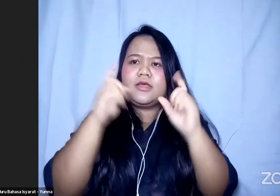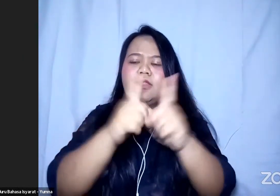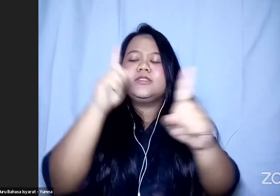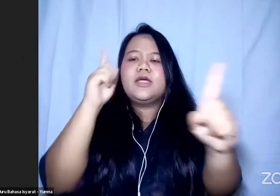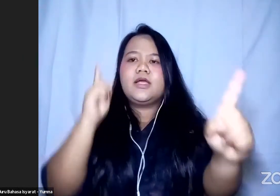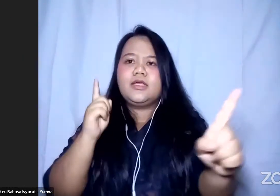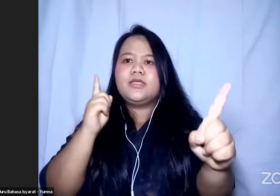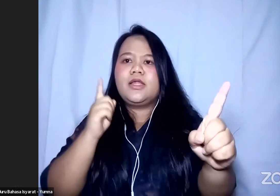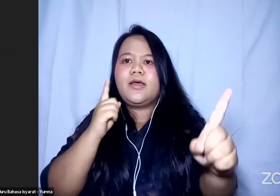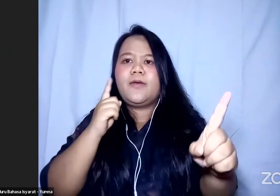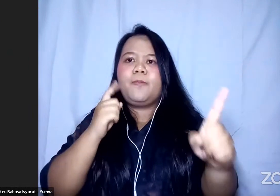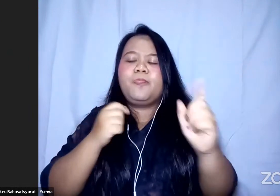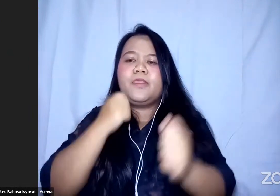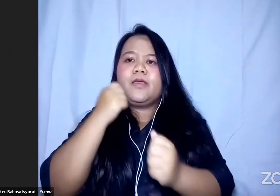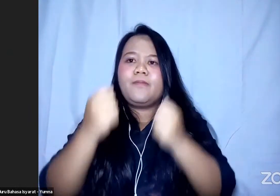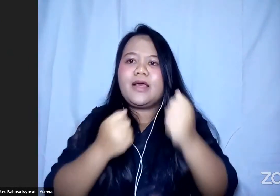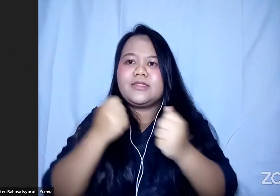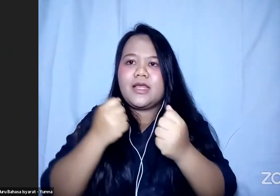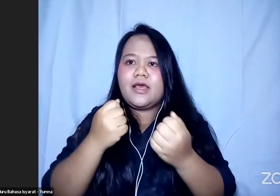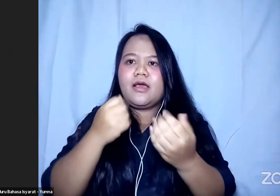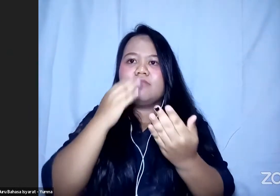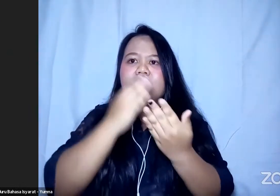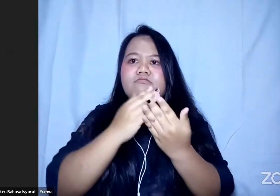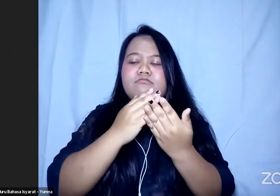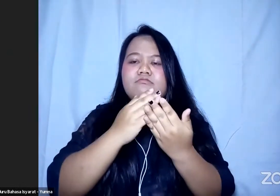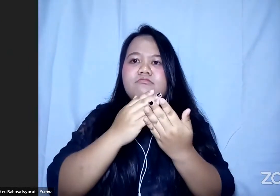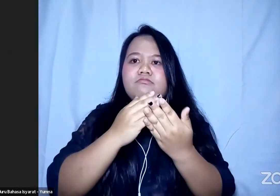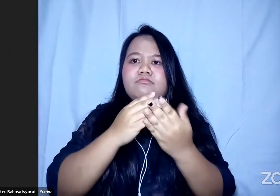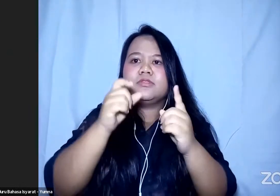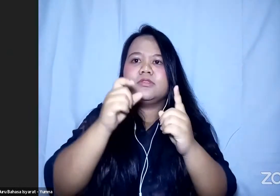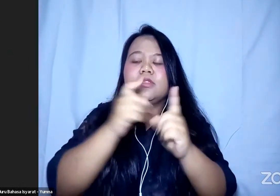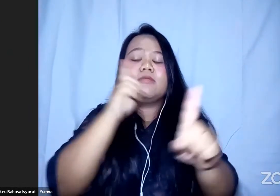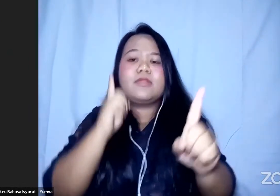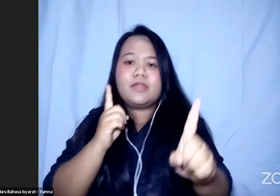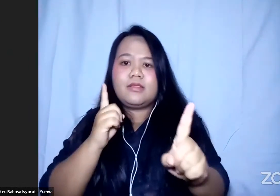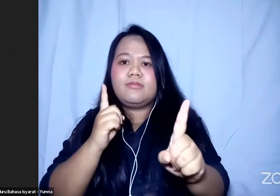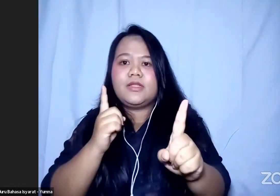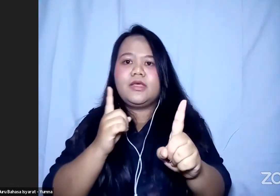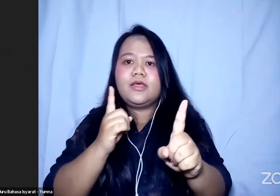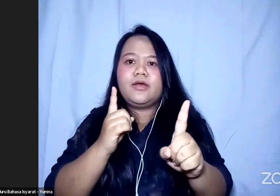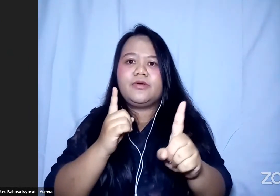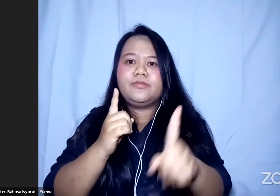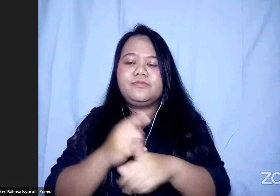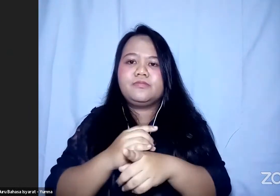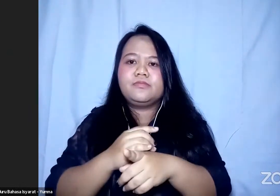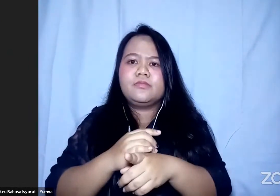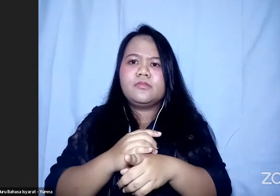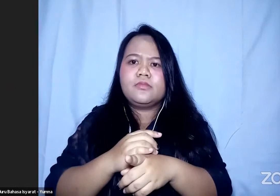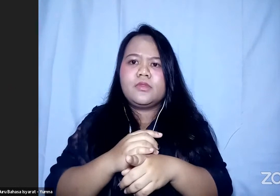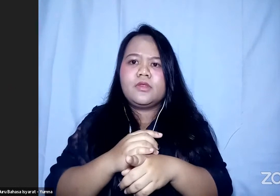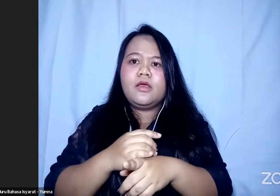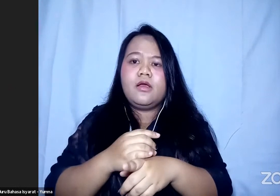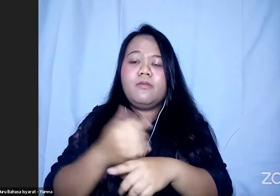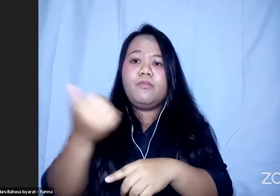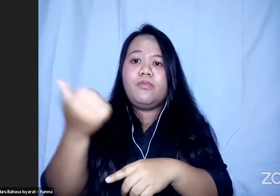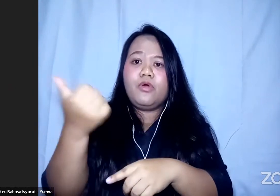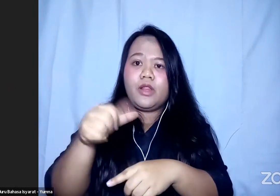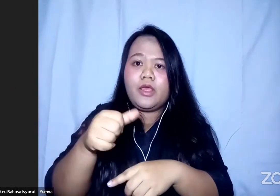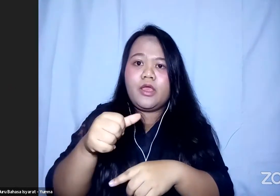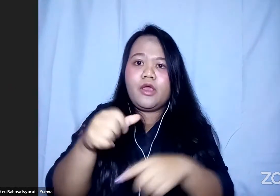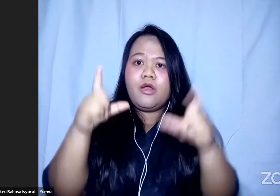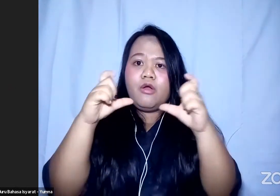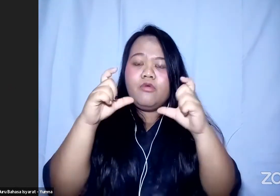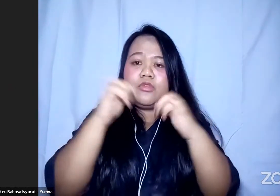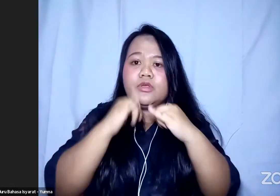Melaksanakan 3M Terima Kasih Banyak Kita Mungkin Ijin Bolehkah Berfoto Bersama Bapak Ibu